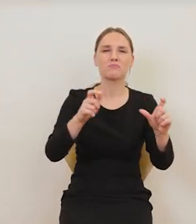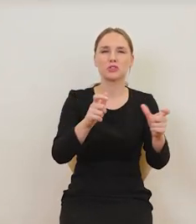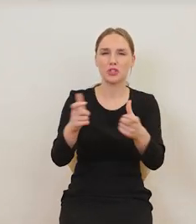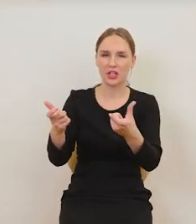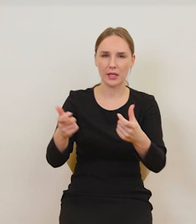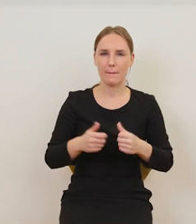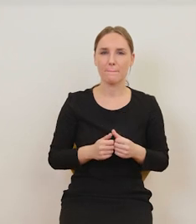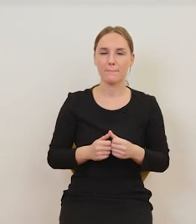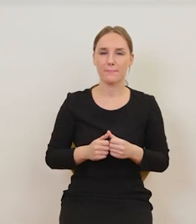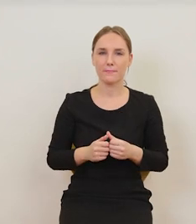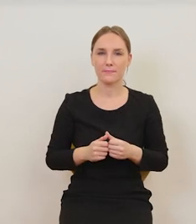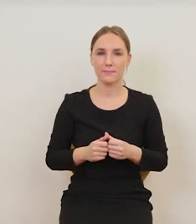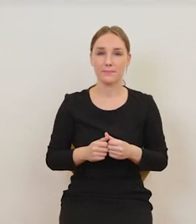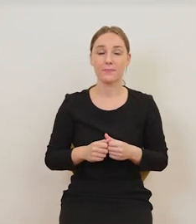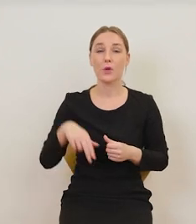fragmencie.